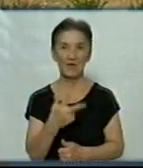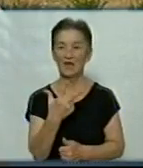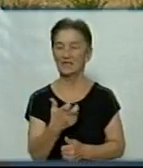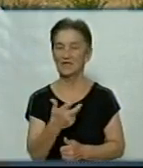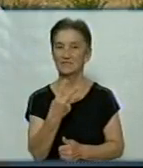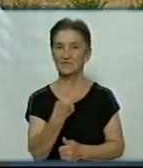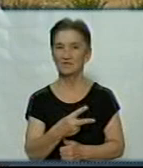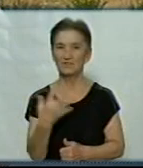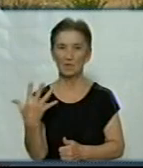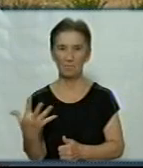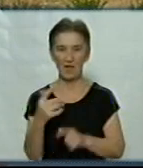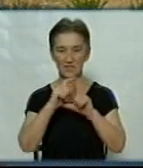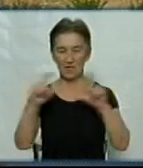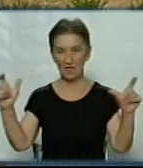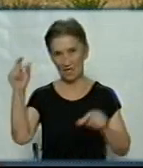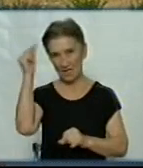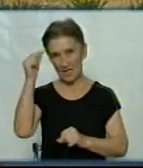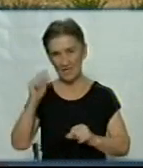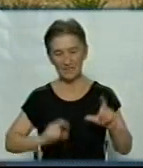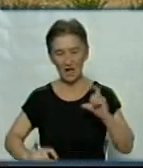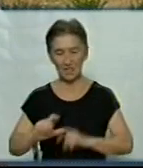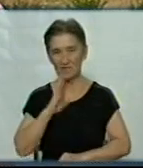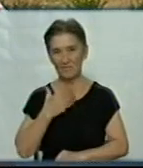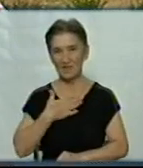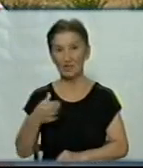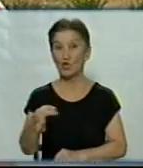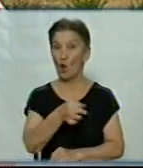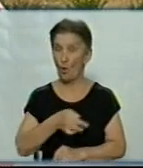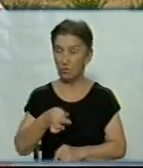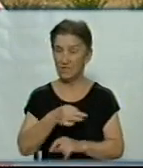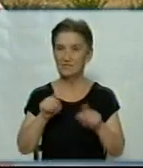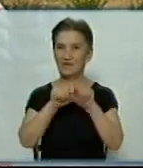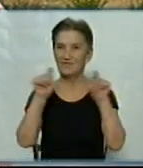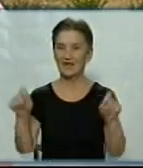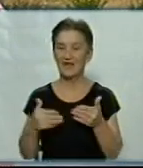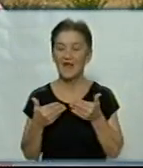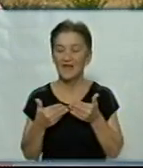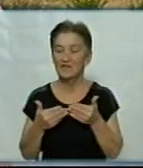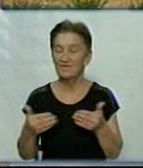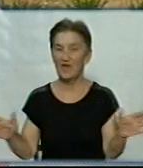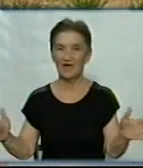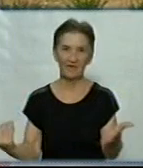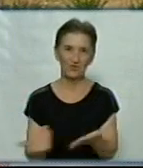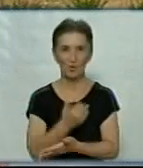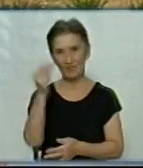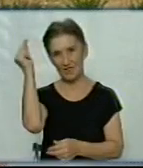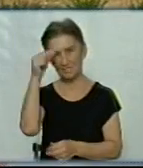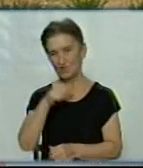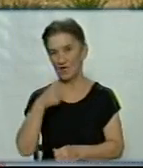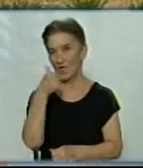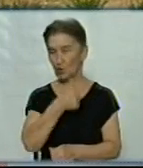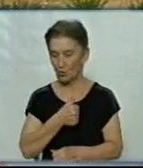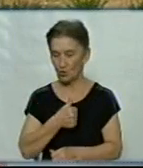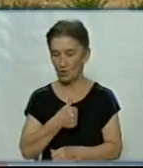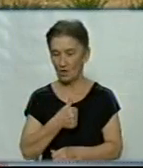закладів загальносередньої освіти нашої області відкрили двері у новому навчальному році для